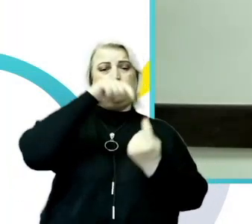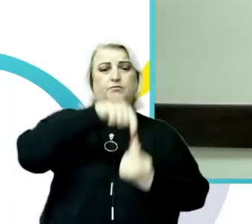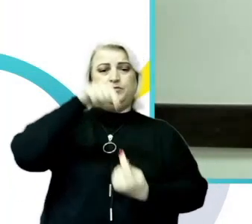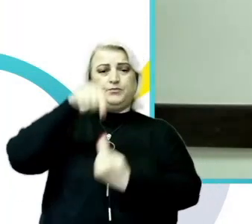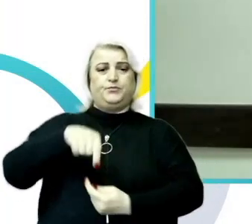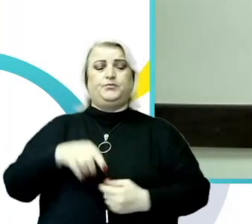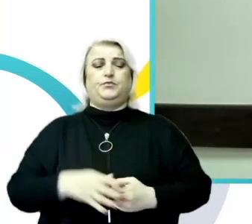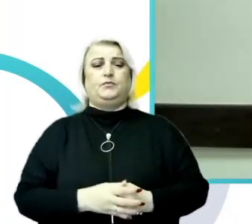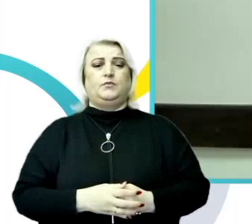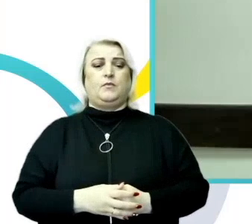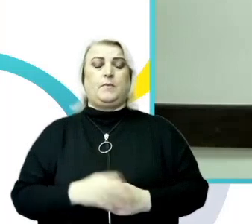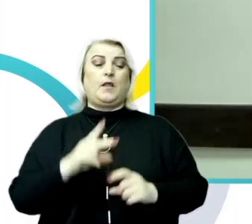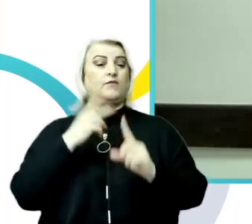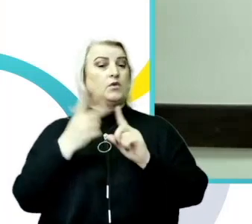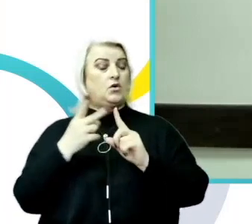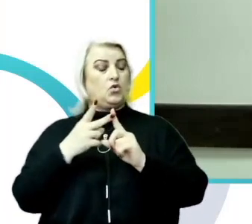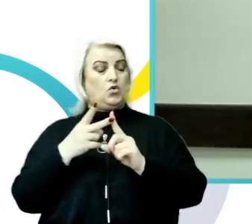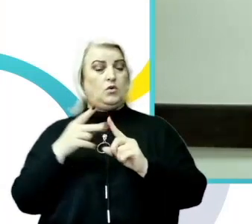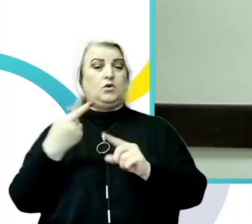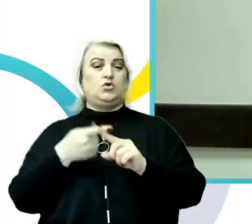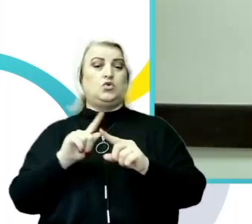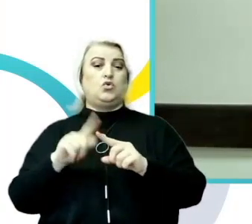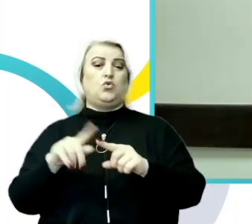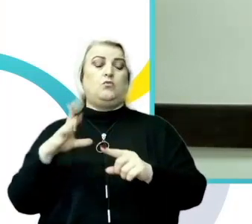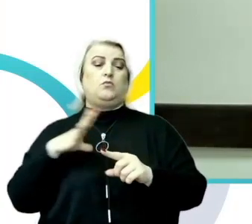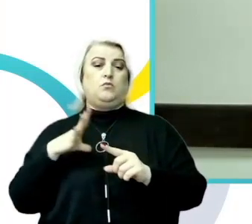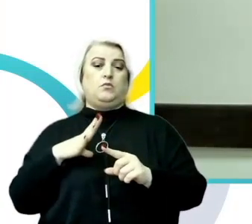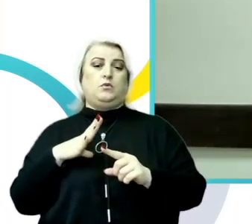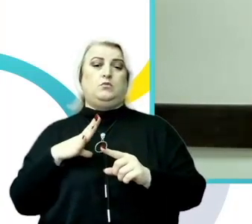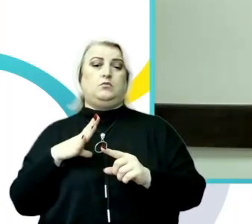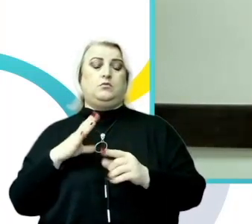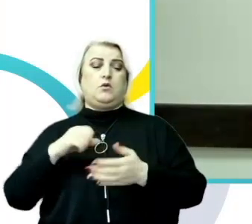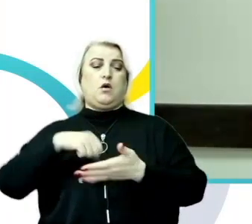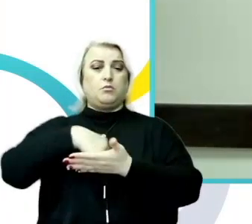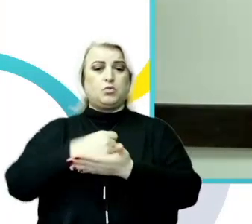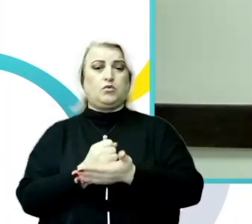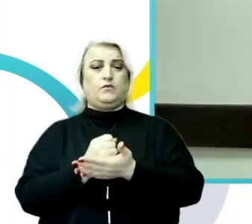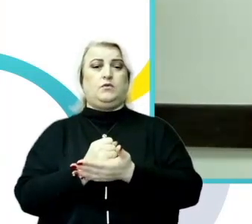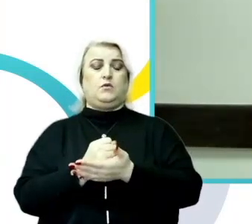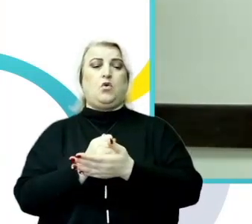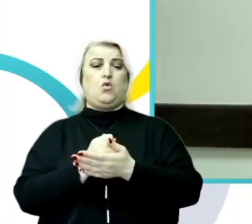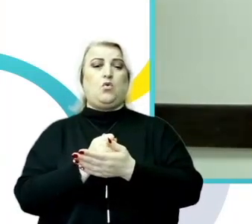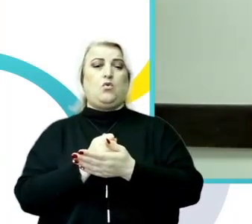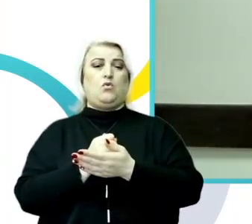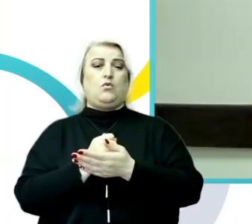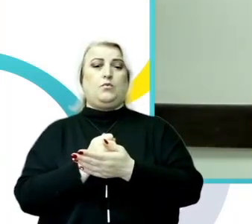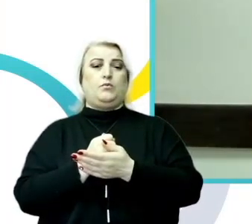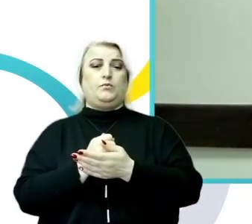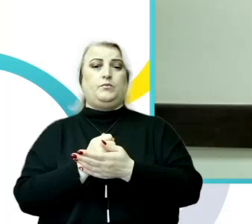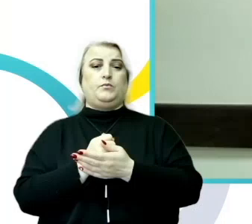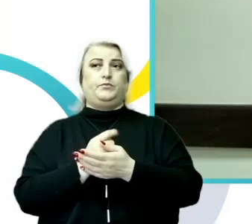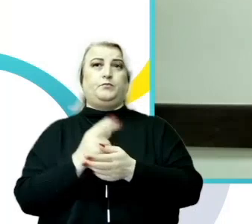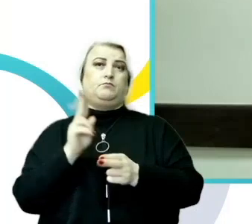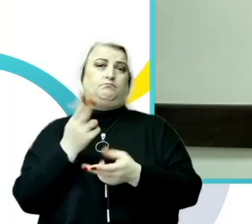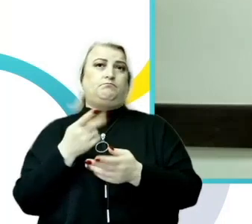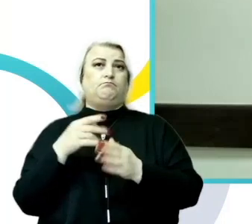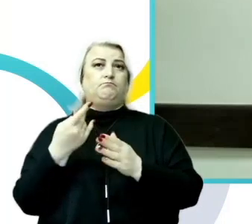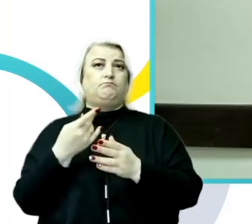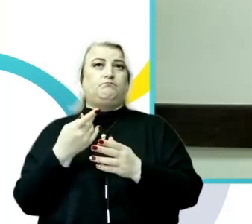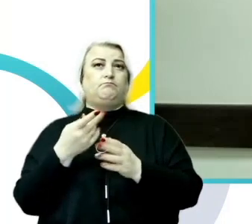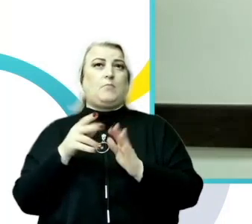cea de a fi instituționalizată, dar și aprobată, o metodologie pentru a vedea exact